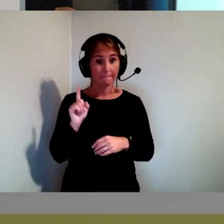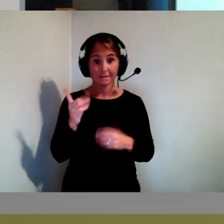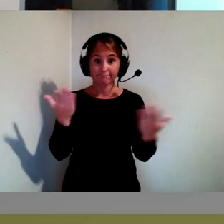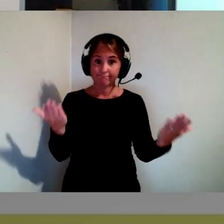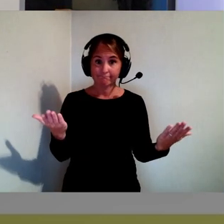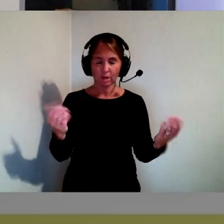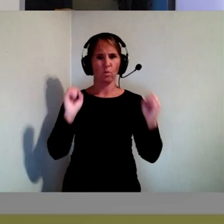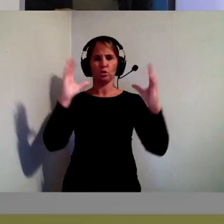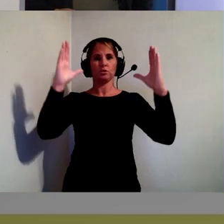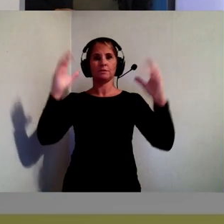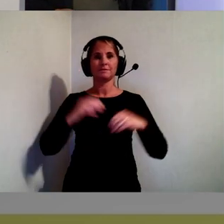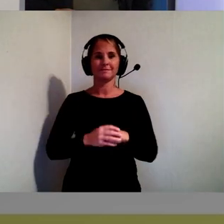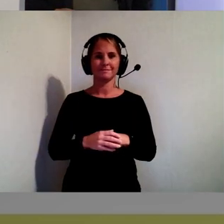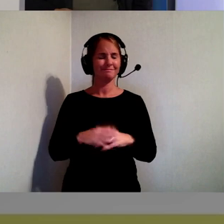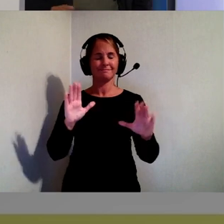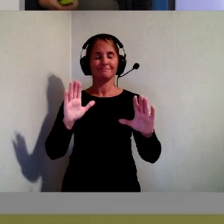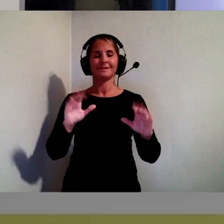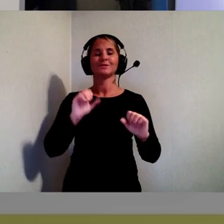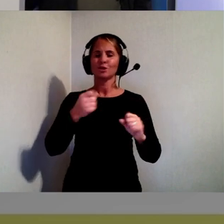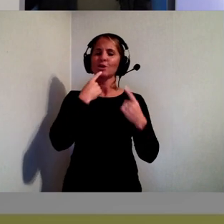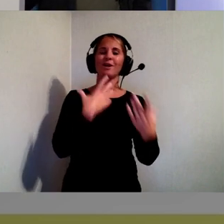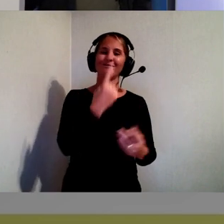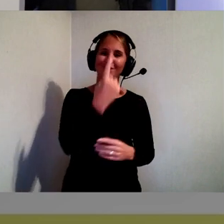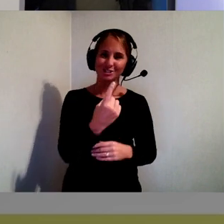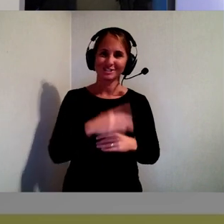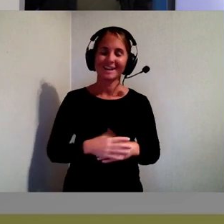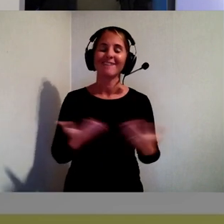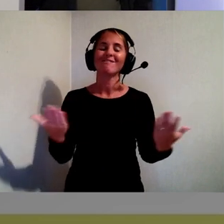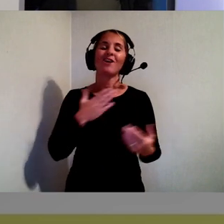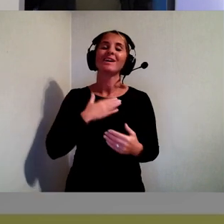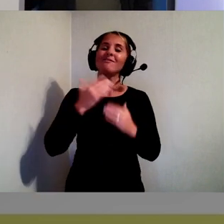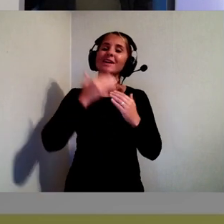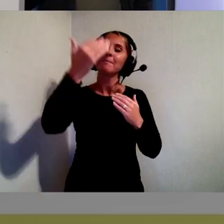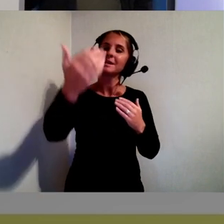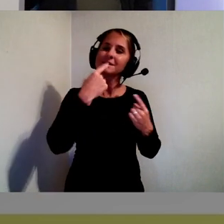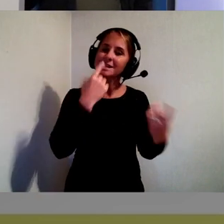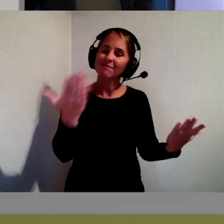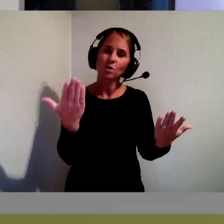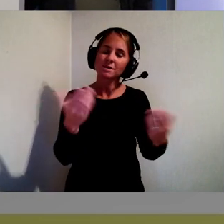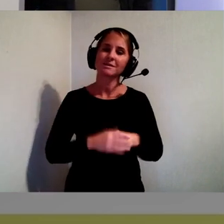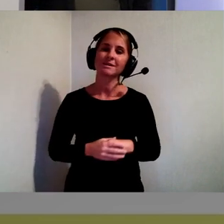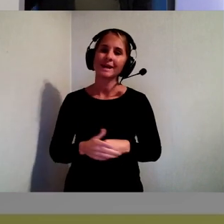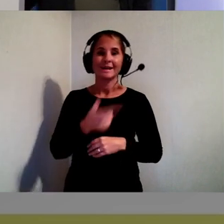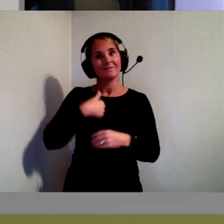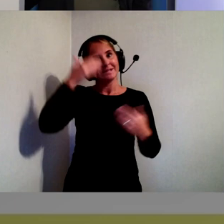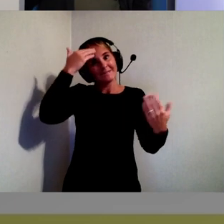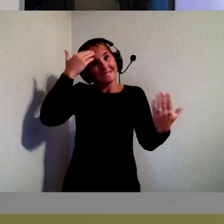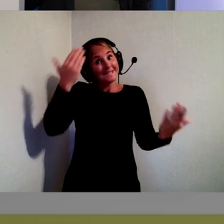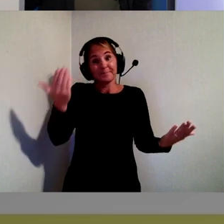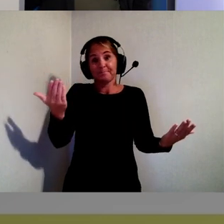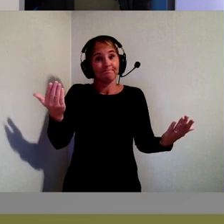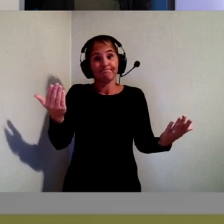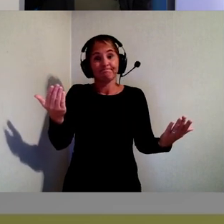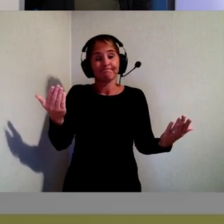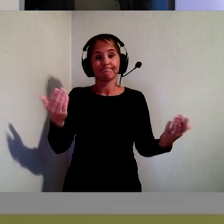Oj. Det där skulle jag säga först då. Men vad vill framtiden säga då? Ja, det vet vi inte. Men en